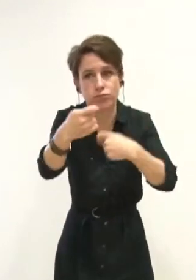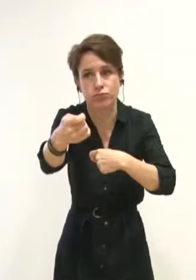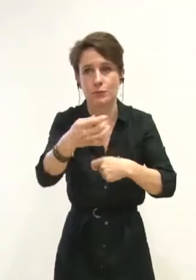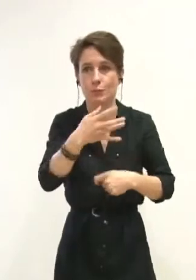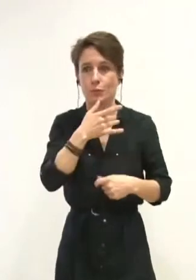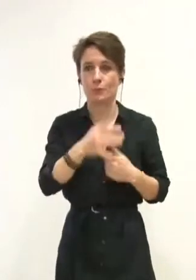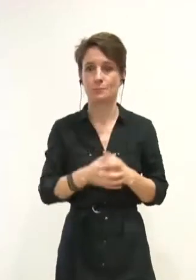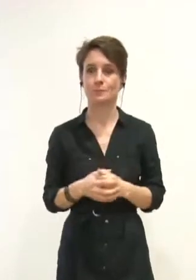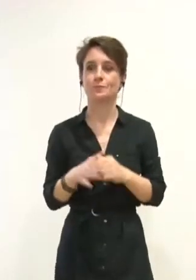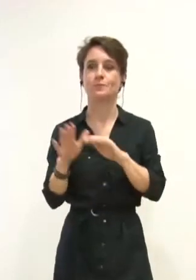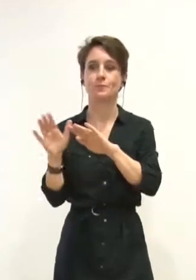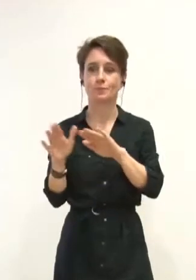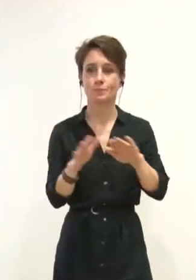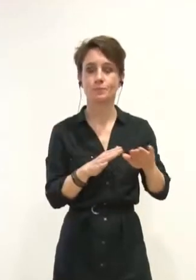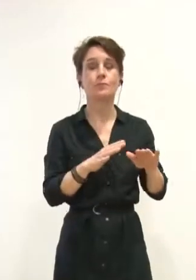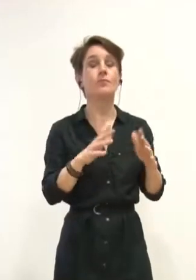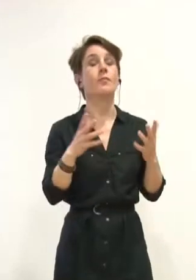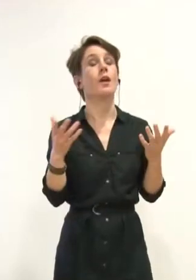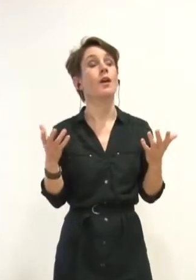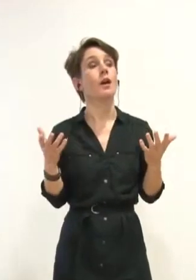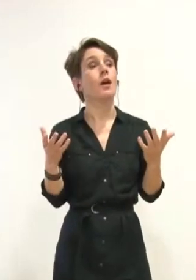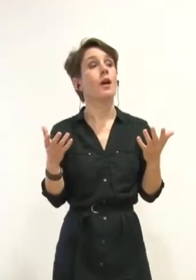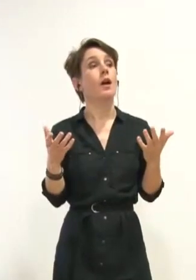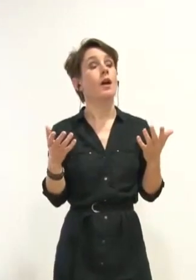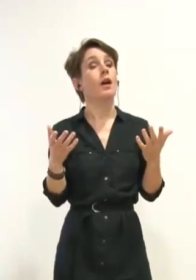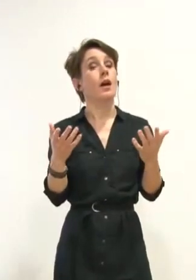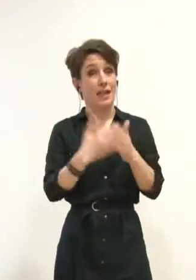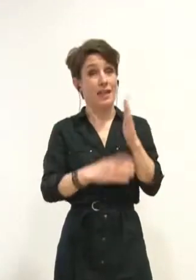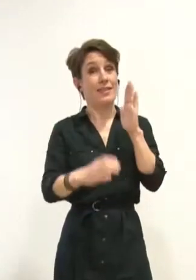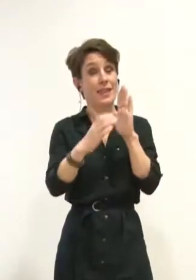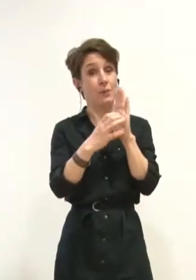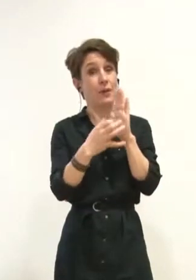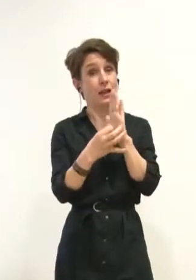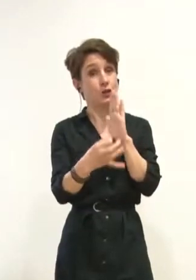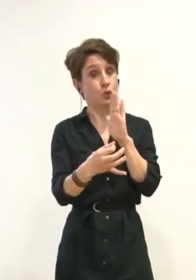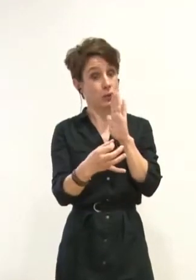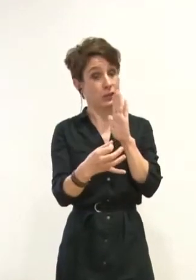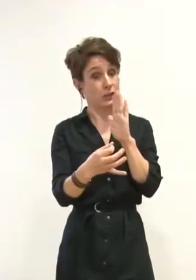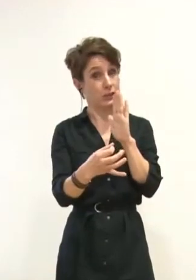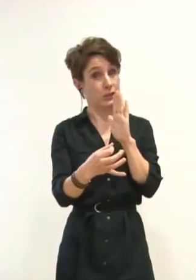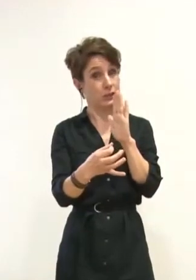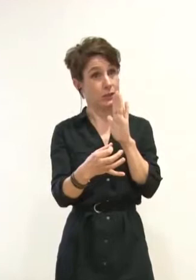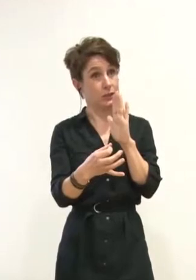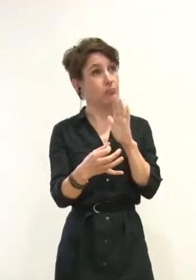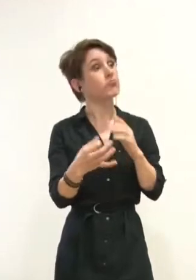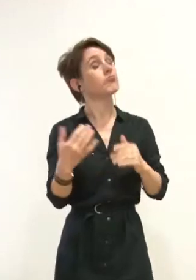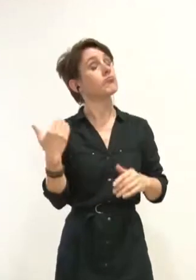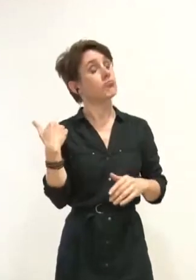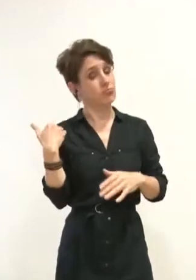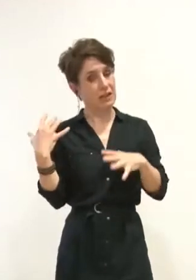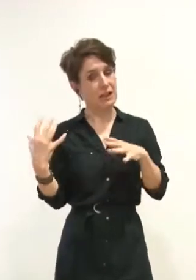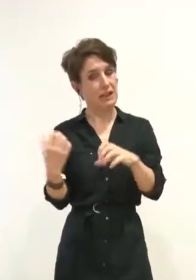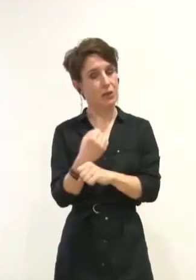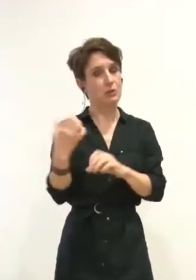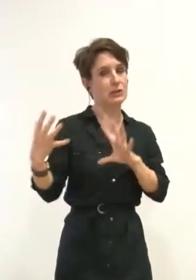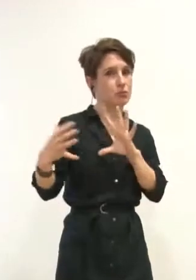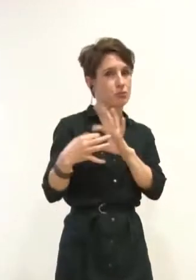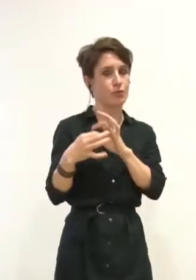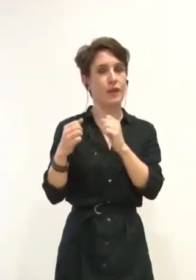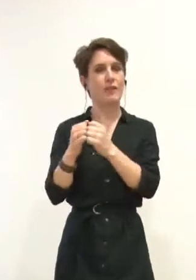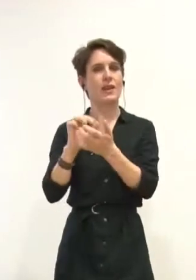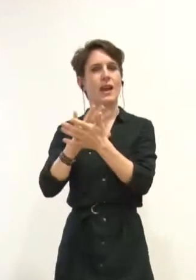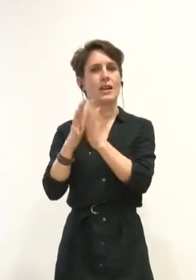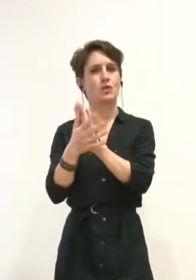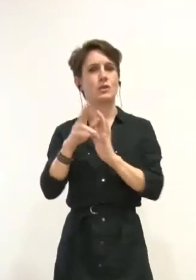Si votre délibération précise que cet engagement de la ville de Grenoble s'est traduit dans le partenariat conclu avec l'UNICEF dans le cadre de l